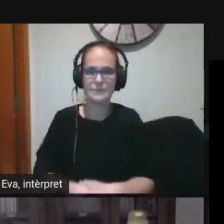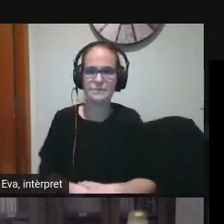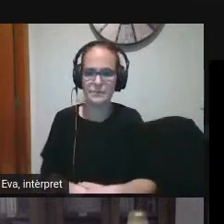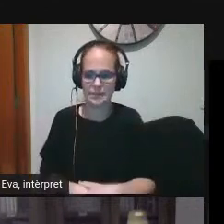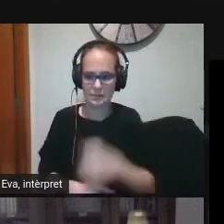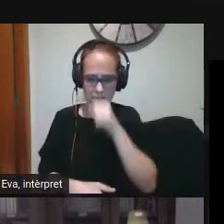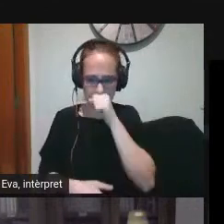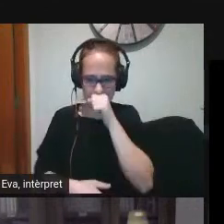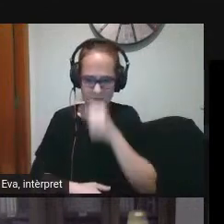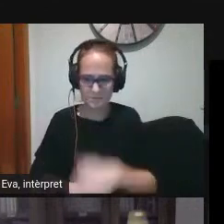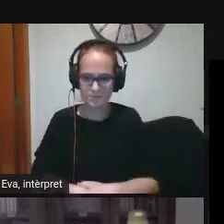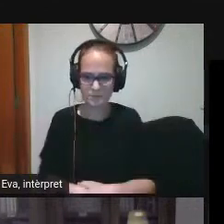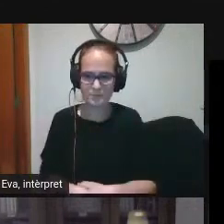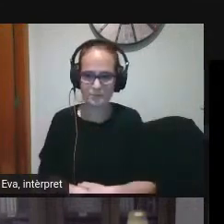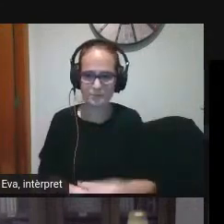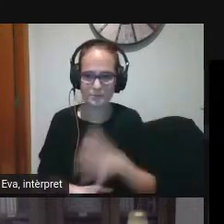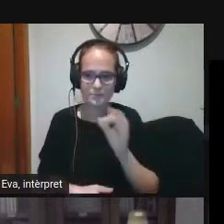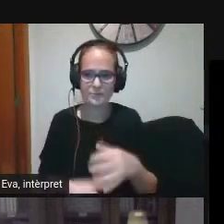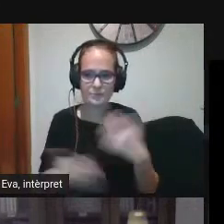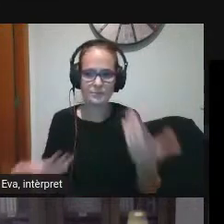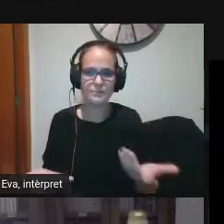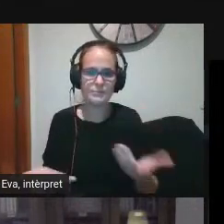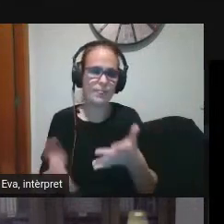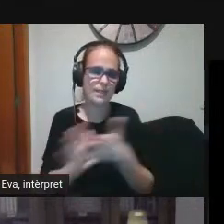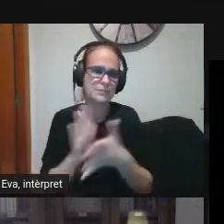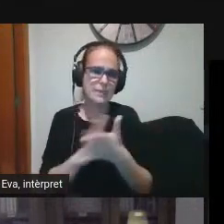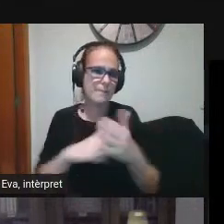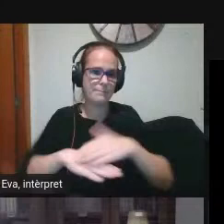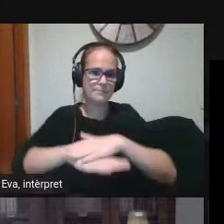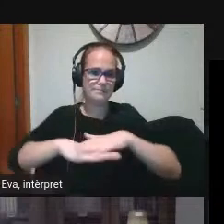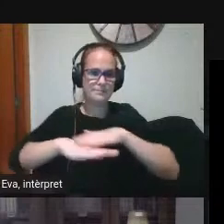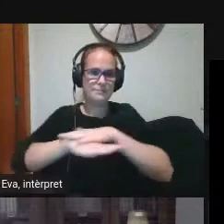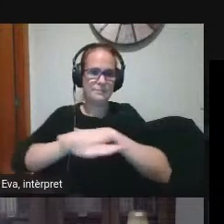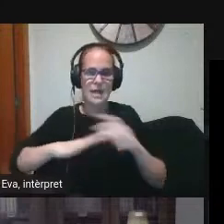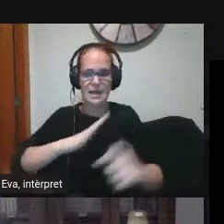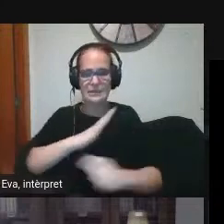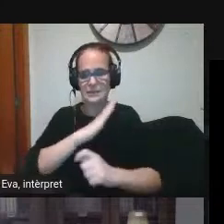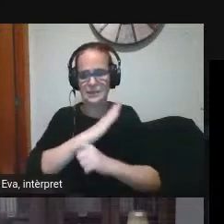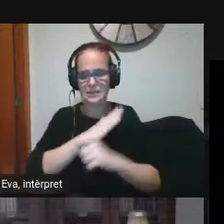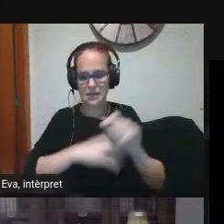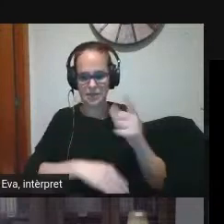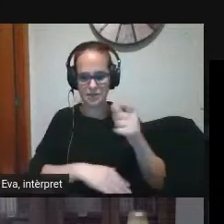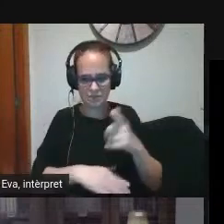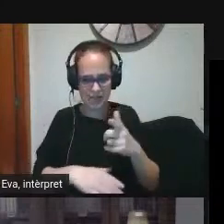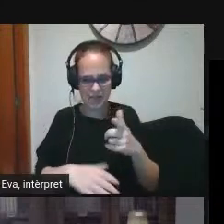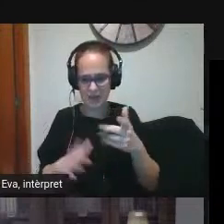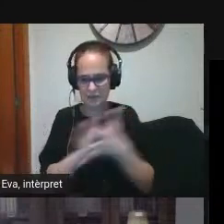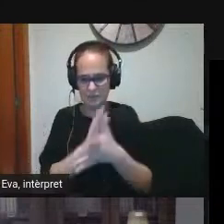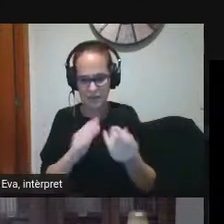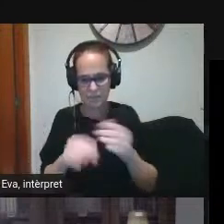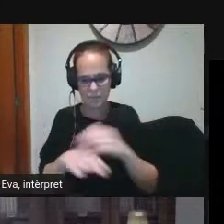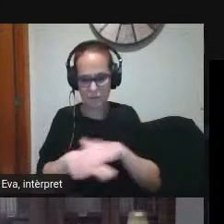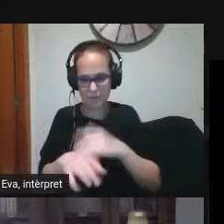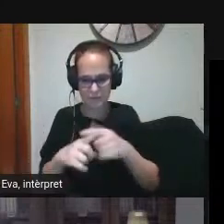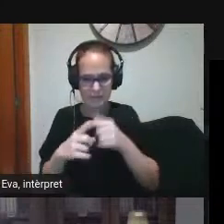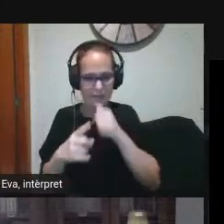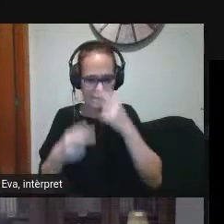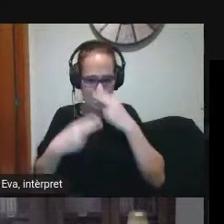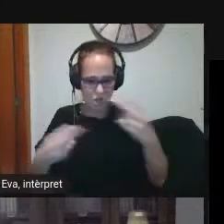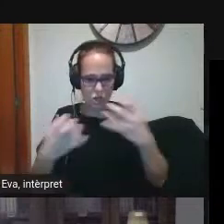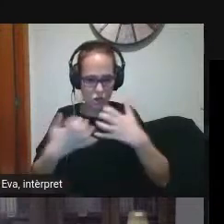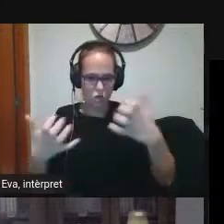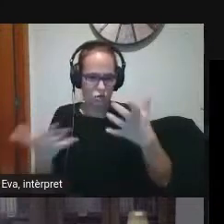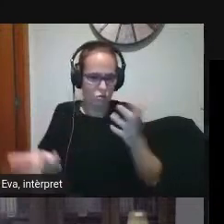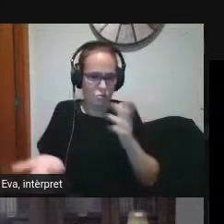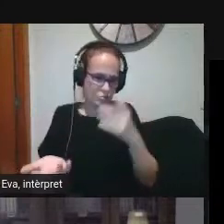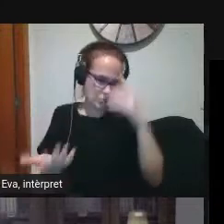de fet avui presentem molt per sobre l'estratègia digital no volem entrar en molt detall de com és i com es redacta perquè evidentment encara no l publicat per tant si no està publicat